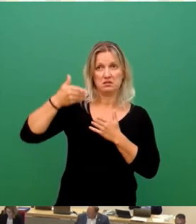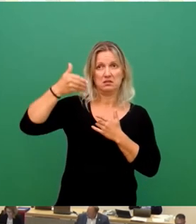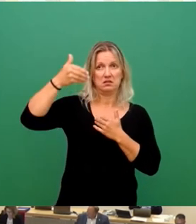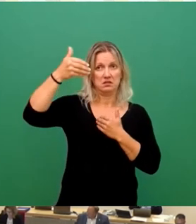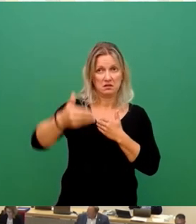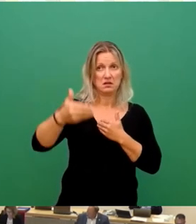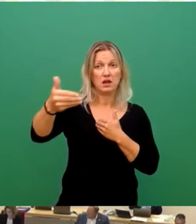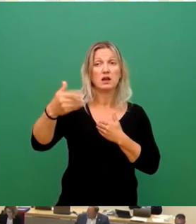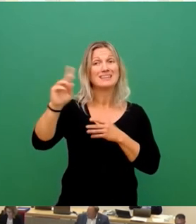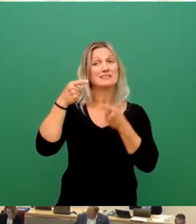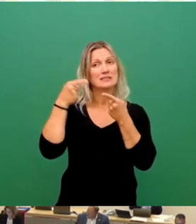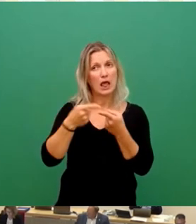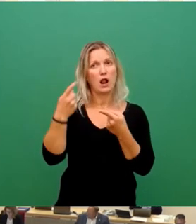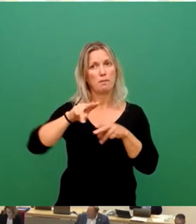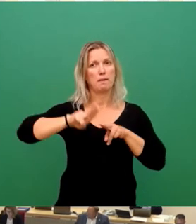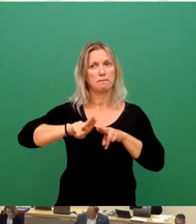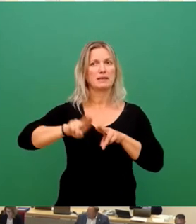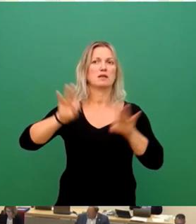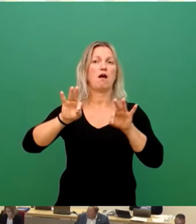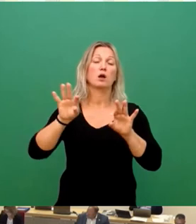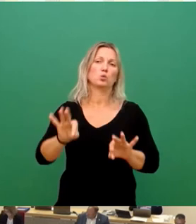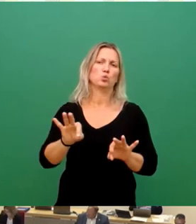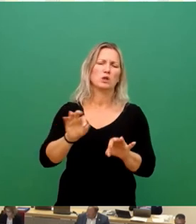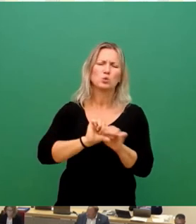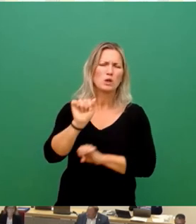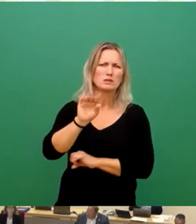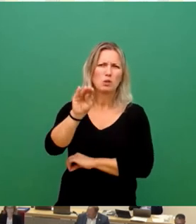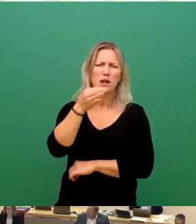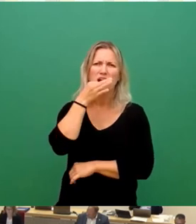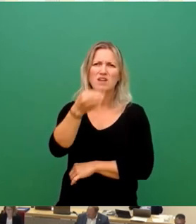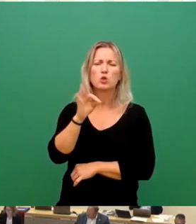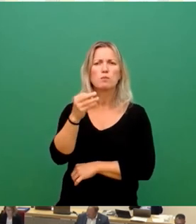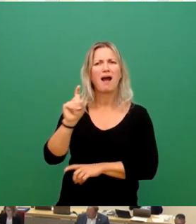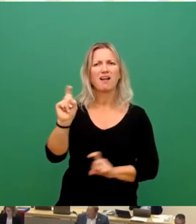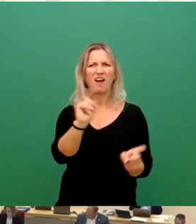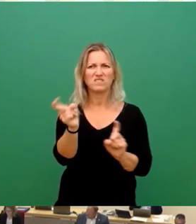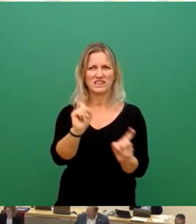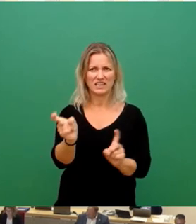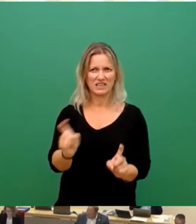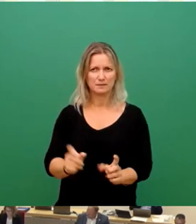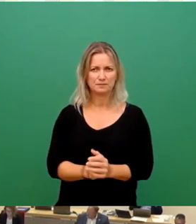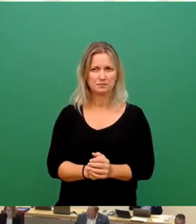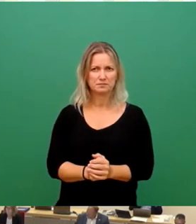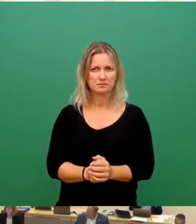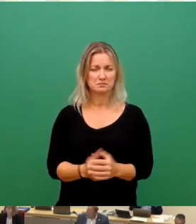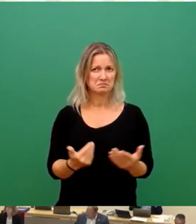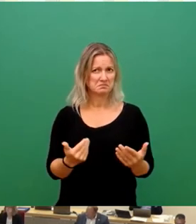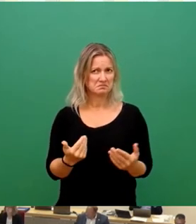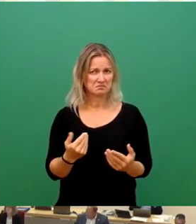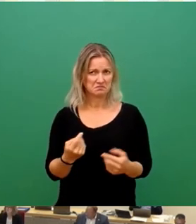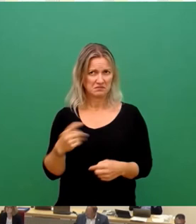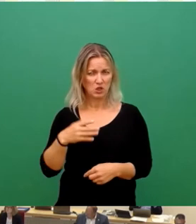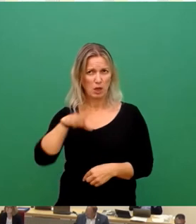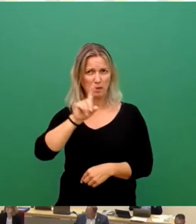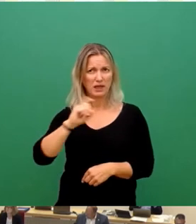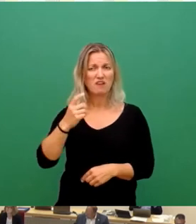verbessert werden soll, ist das schon mal gut. Ich will trotzdem eine Nachfrage stellen zu dem Thema Graffiti, weil ich habe den Eindruck, da gibt ja noch mehr Schmierereien, und zwar rund um